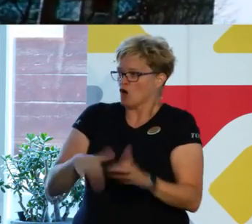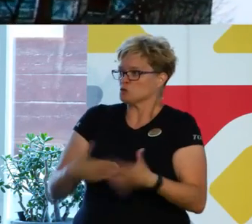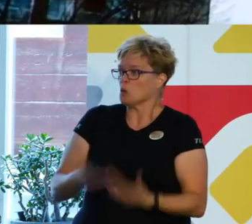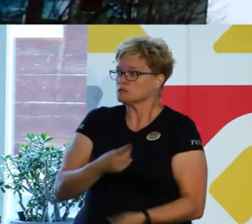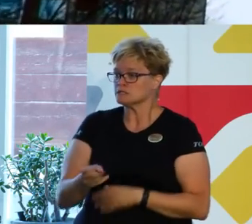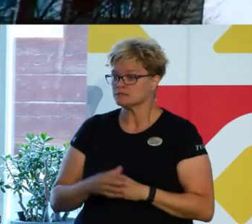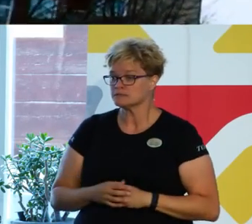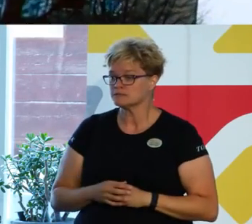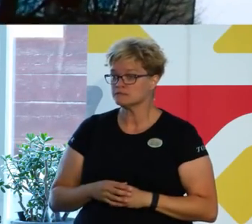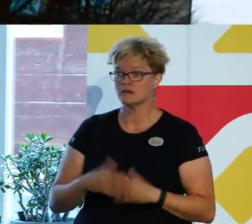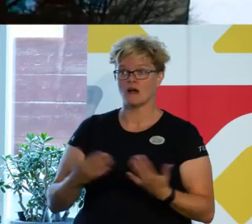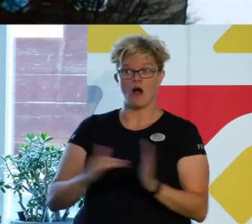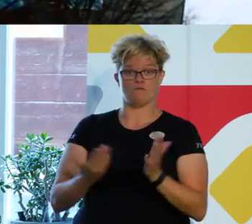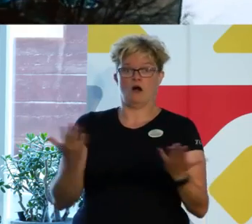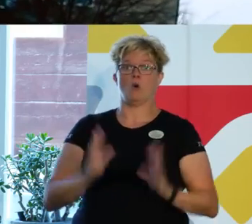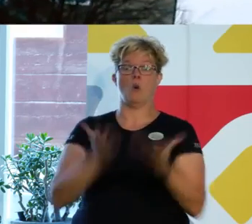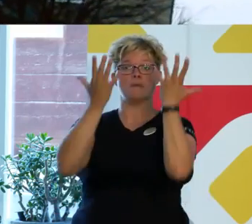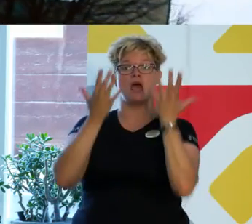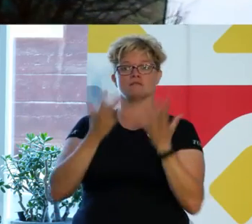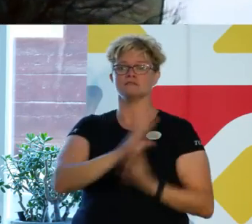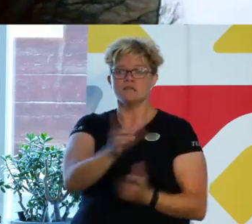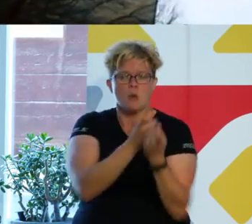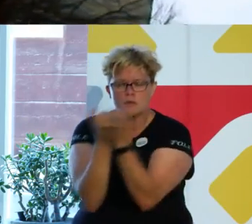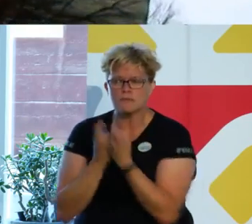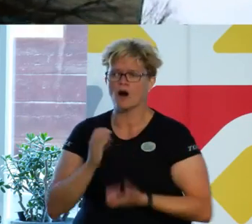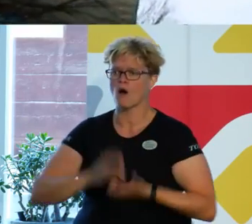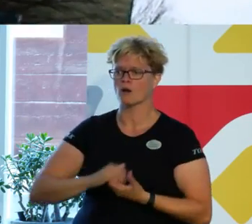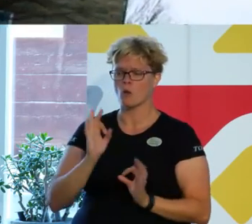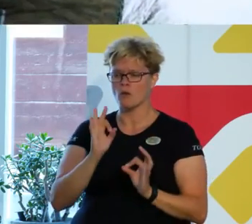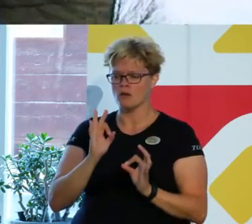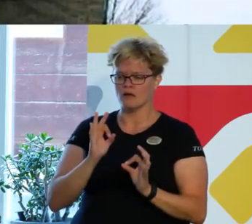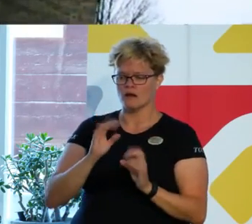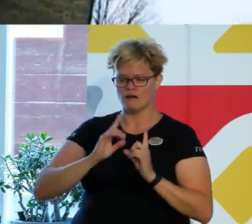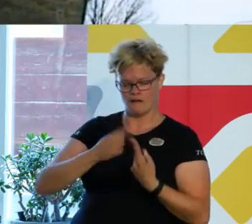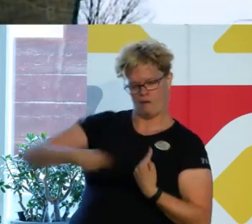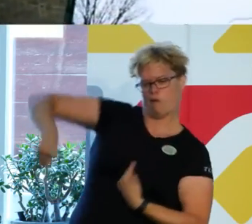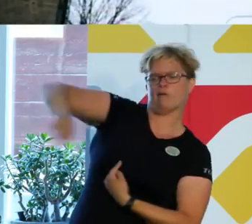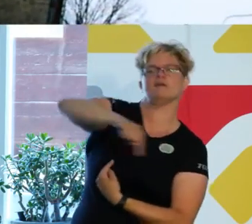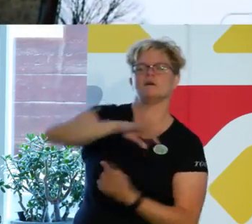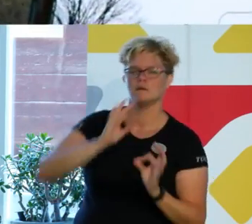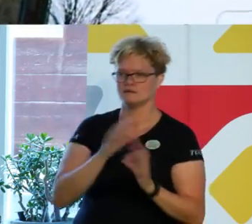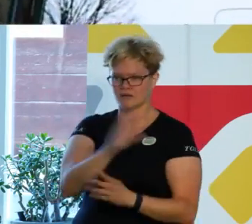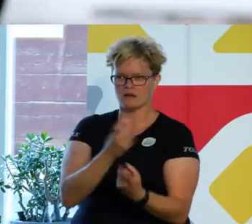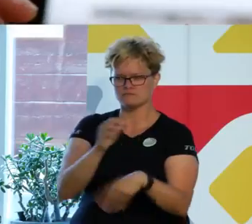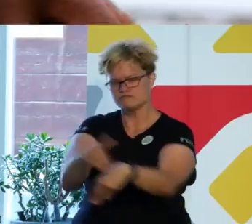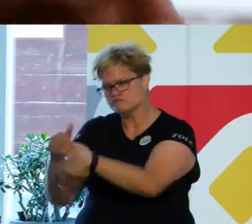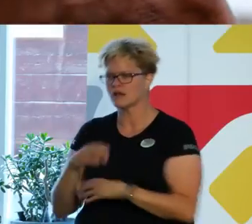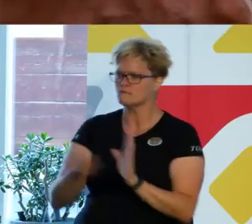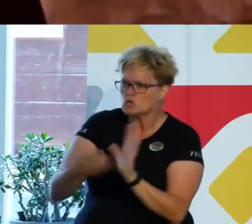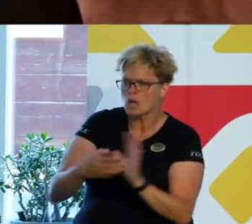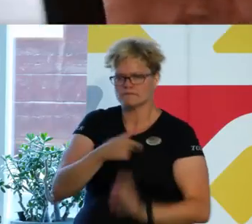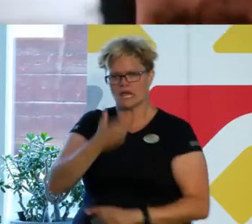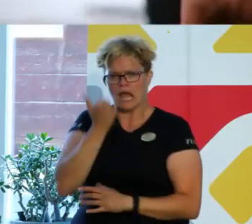gjort? Av det du upplevt utmaningar och hur du kommer runt. är uppmaningar med förklaringar. Vi